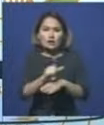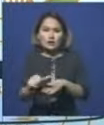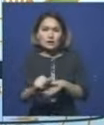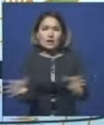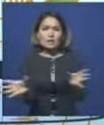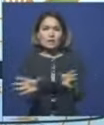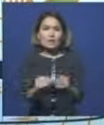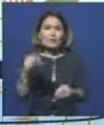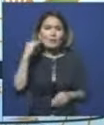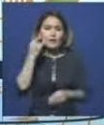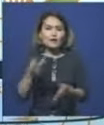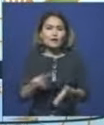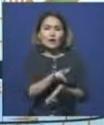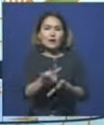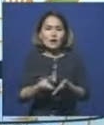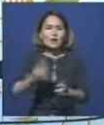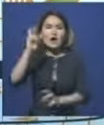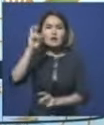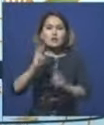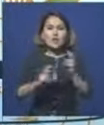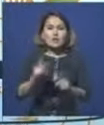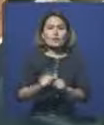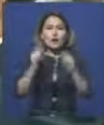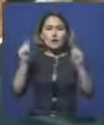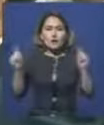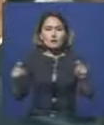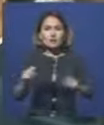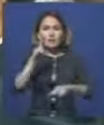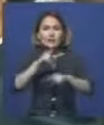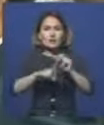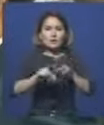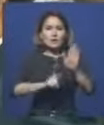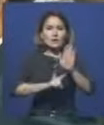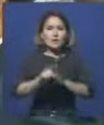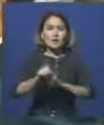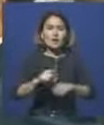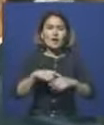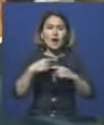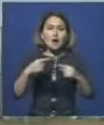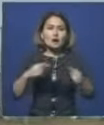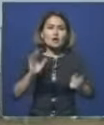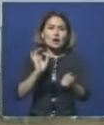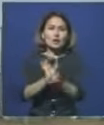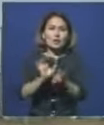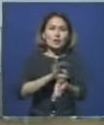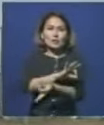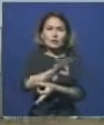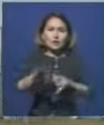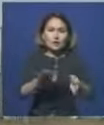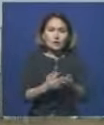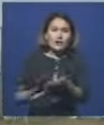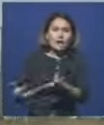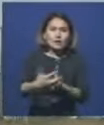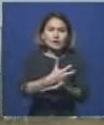зауытта Паладар Харнай экономикалық аймағында бой көтереді. Бүгінде зиянды өндірістік және тұрмысты қалдықтардың қордалануы бүкіл Қазақстан